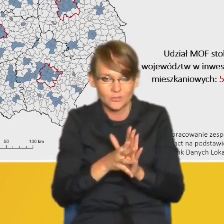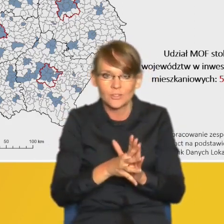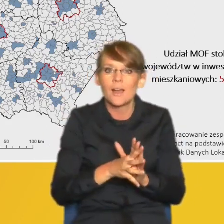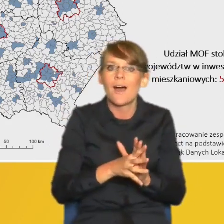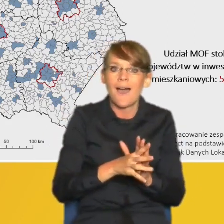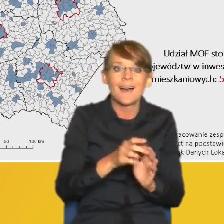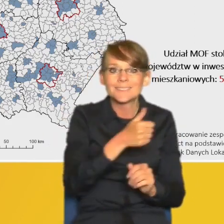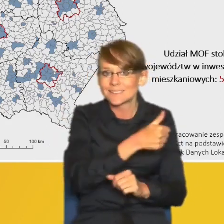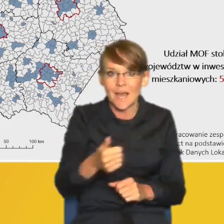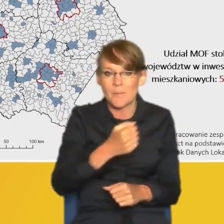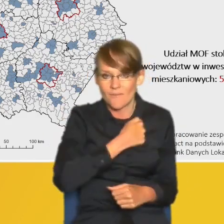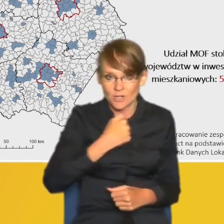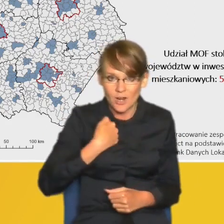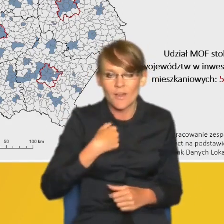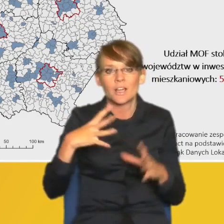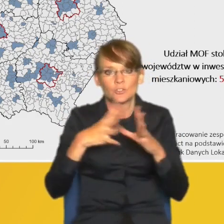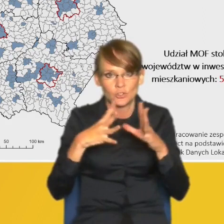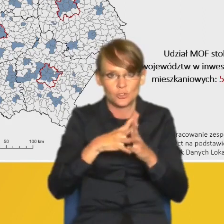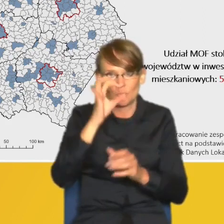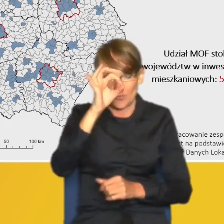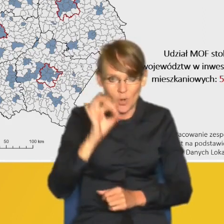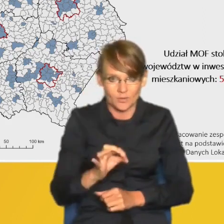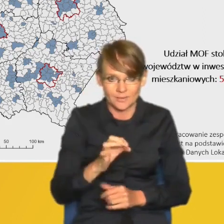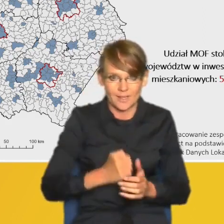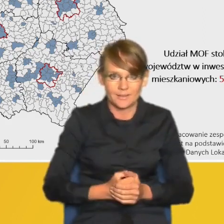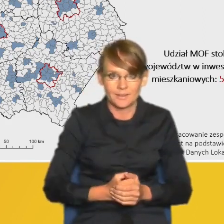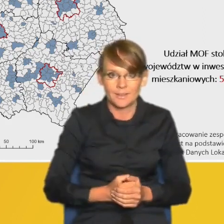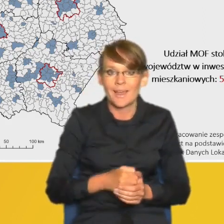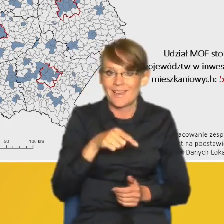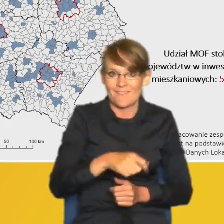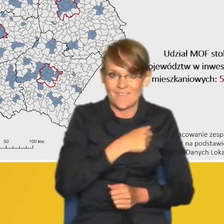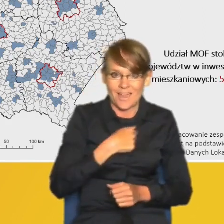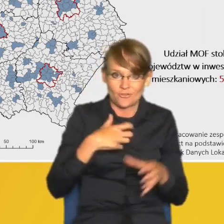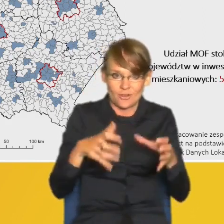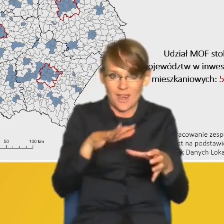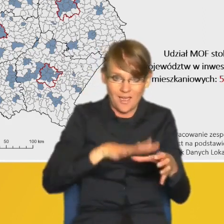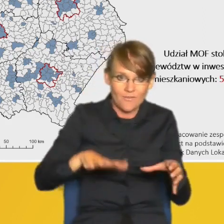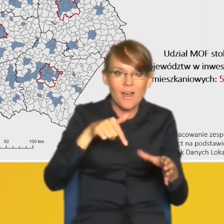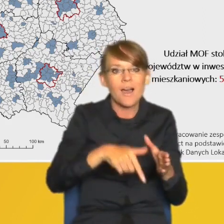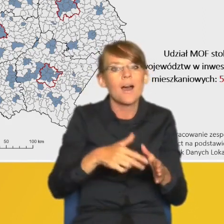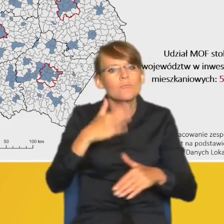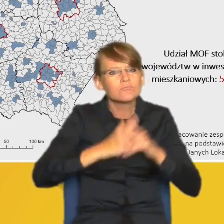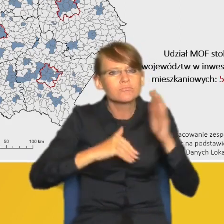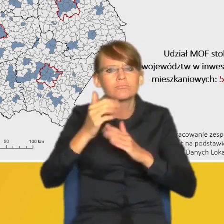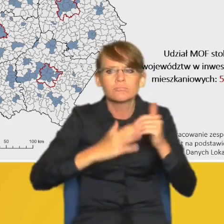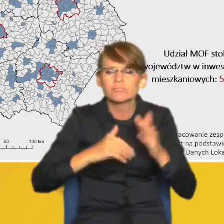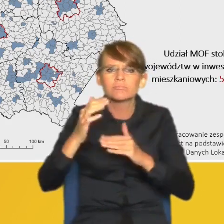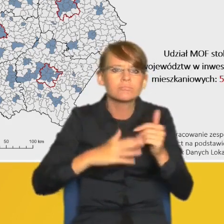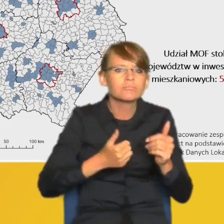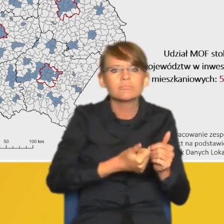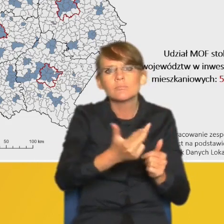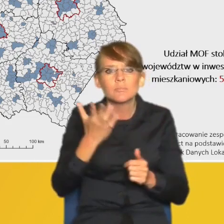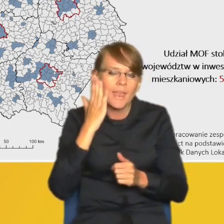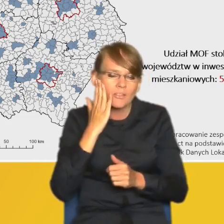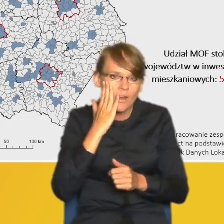samą Warszawę 10%. W samej Warszawie oddaje się tyle mieszkań, co w każdym województwie